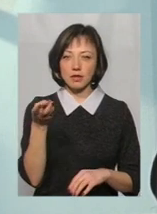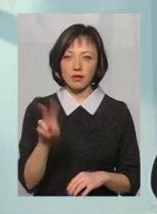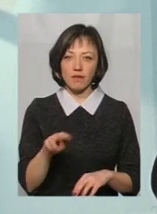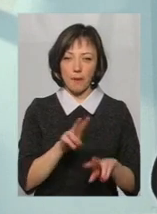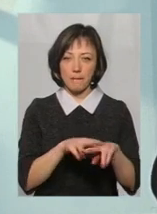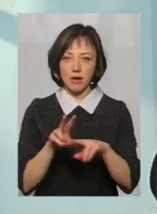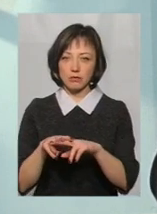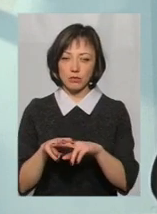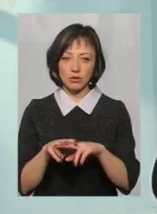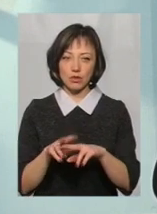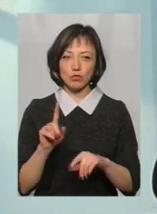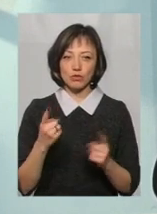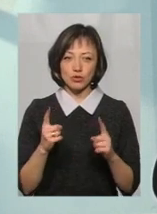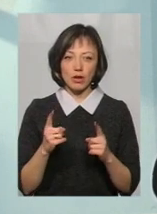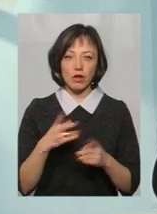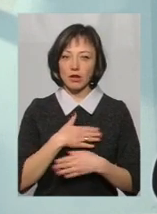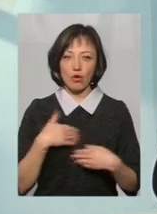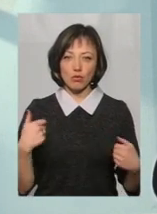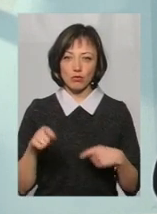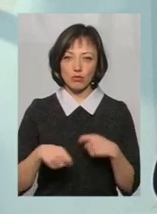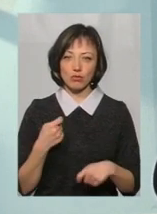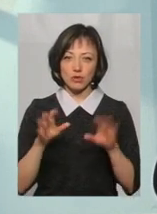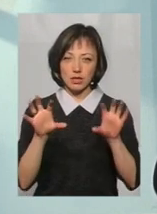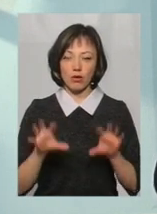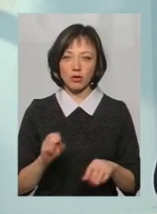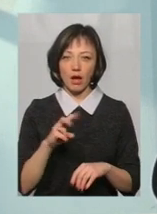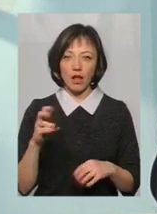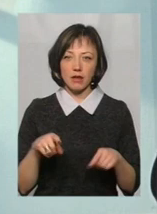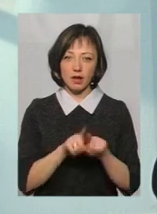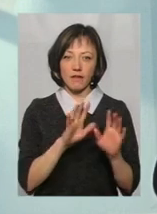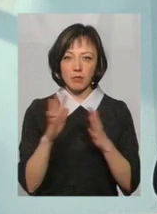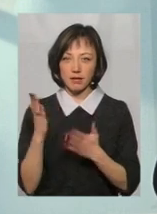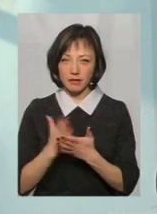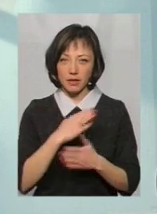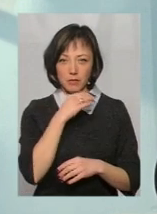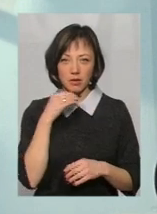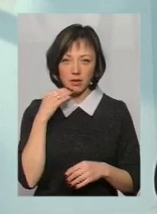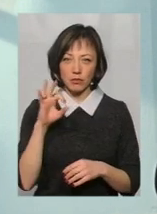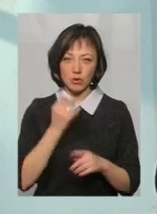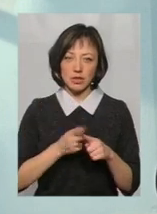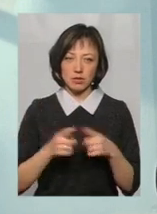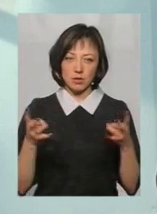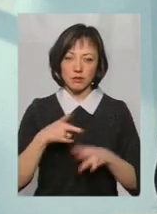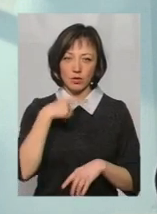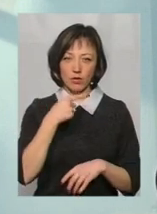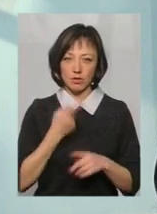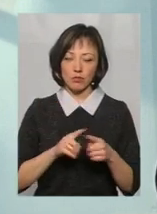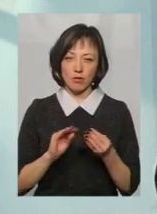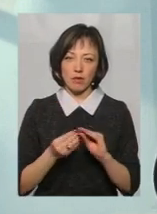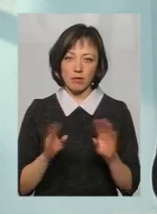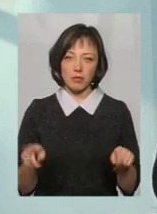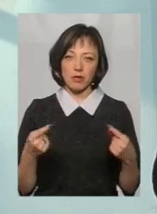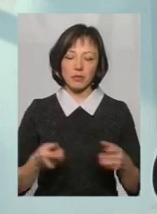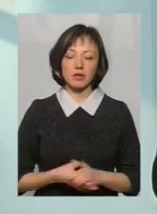наприклад, тому що вони не хочуть порушувати закон, але таких випадків також є багато. Про це теж потрібно говорити, цю проблему